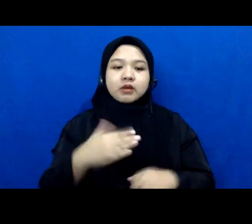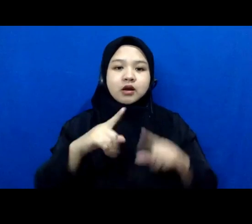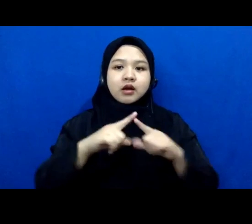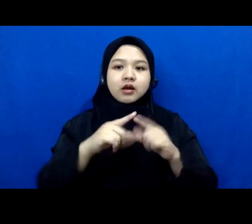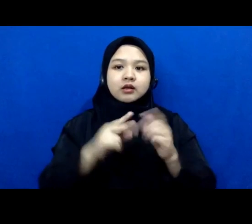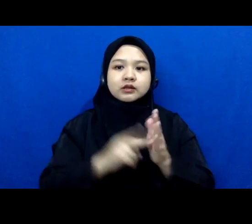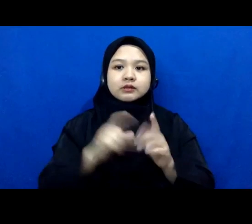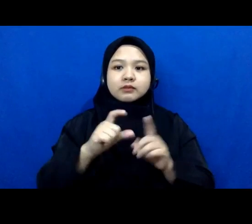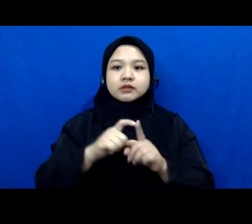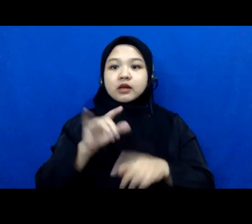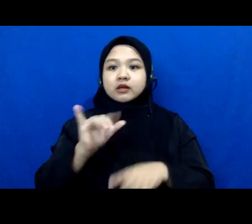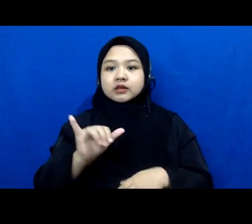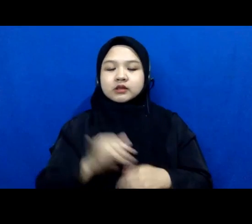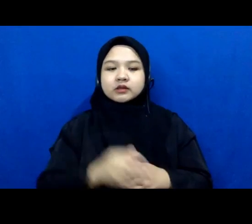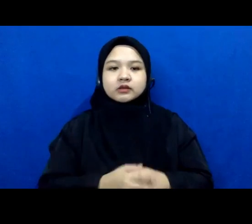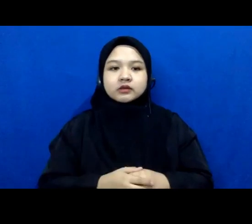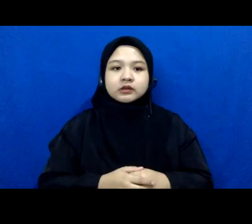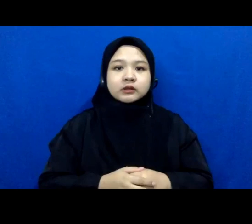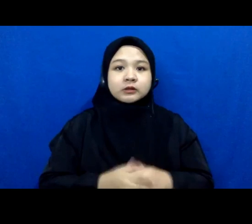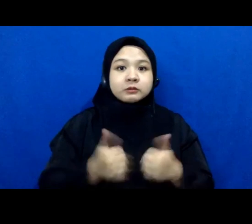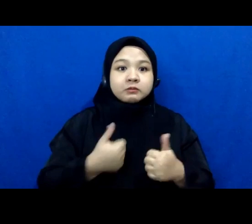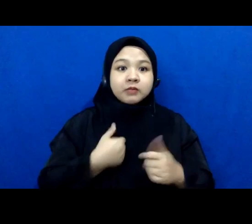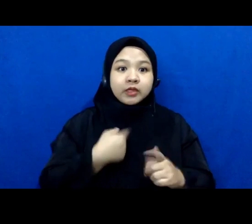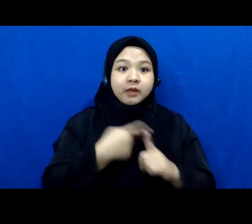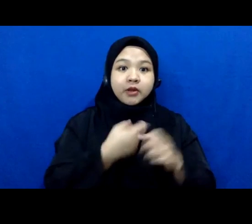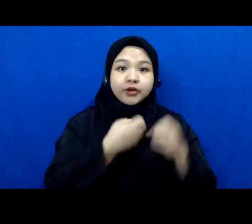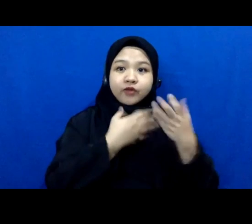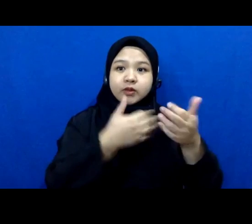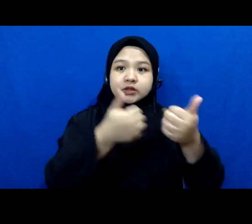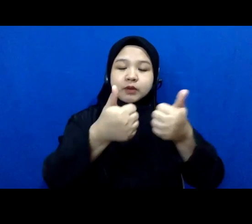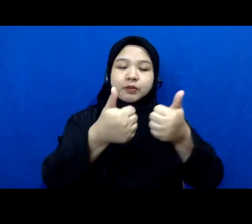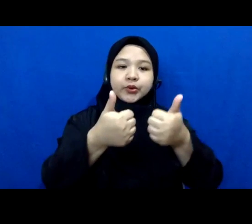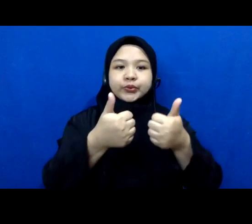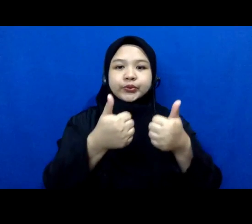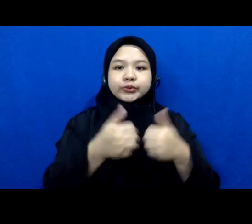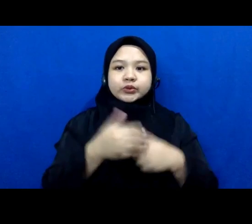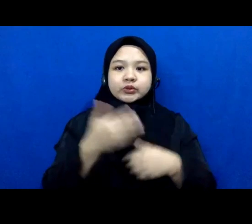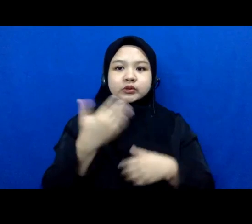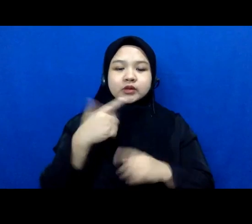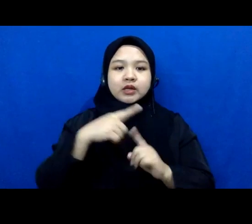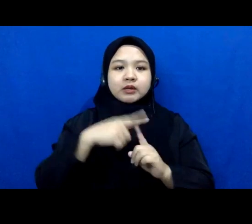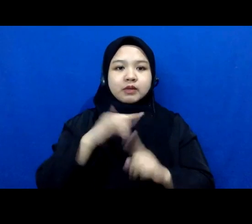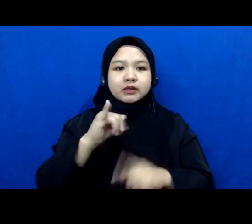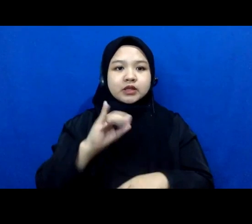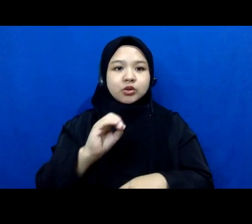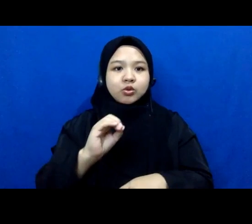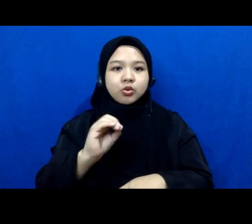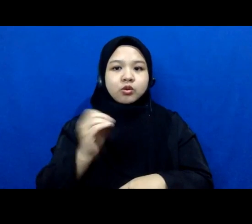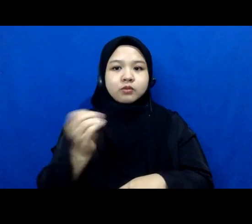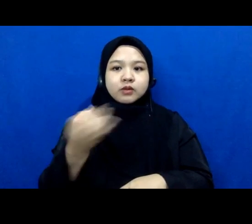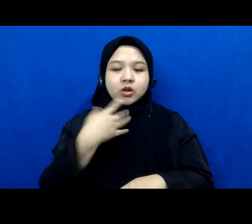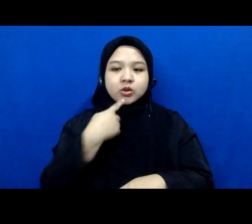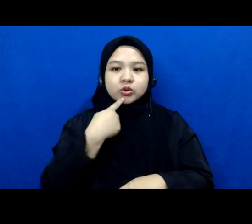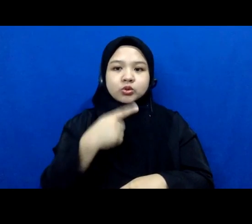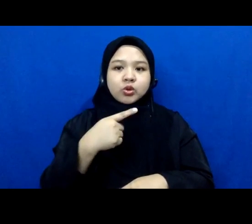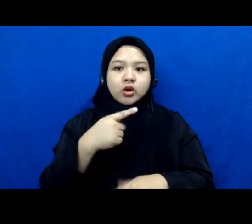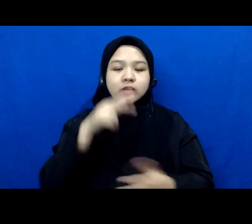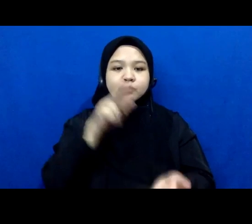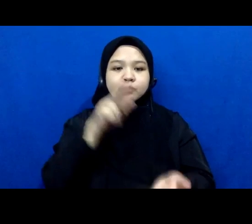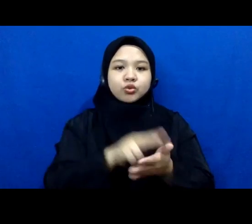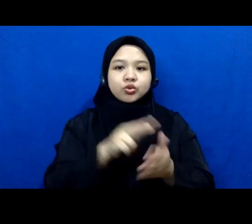itu ada tambahan informasi yang bagus ya dari Mas Cepatio ya ini ya soal putusan MK